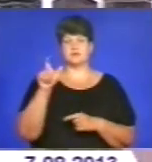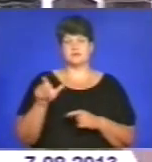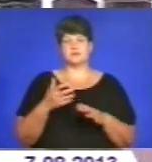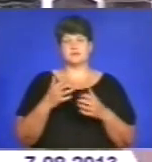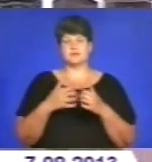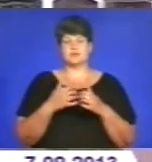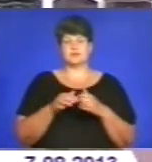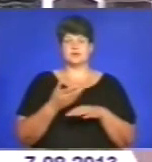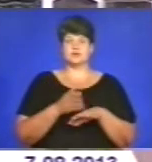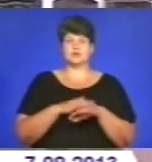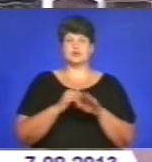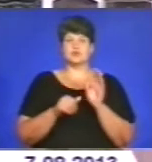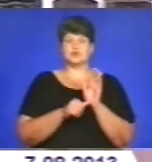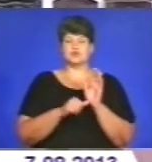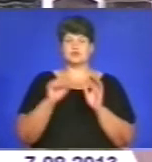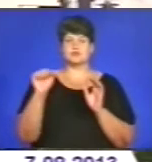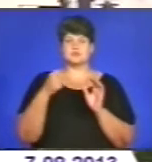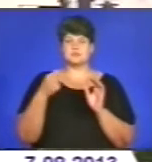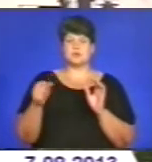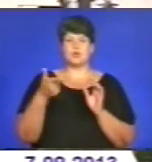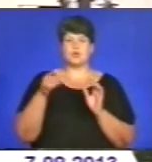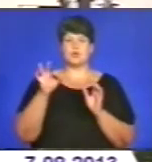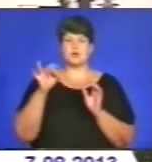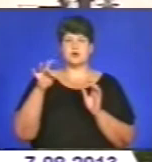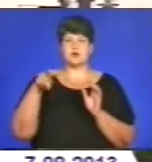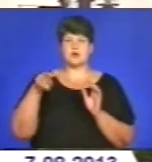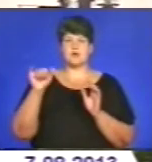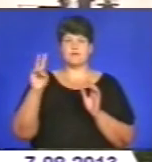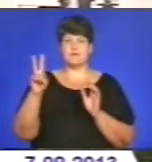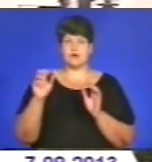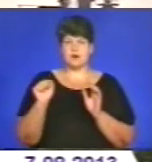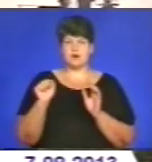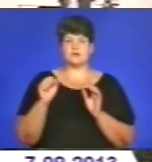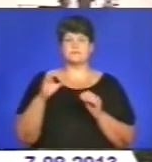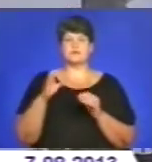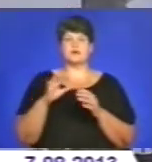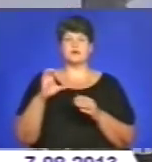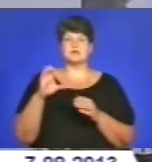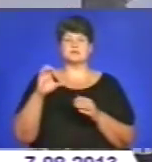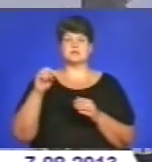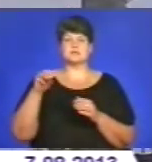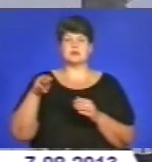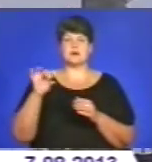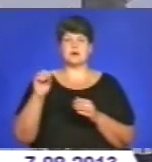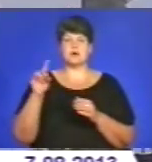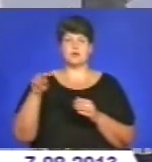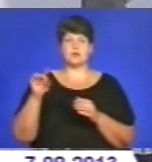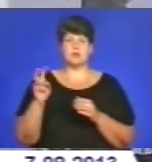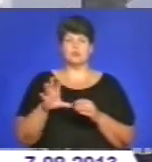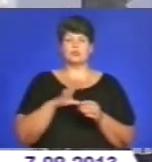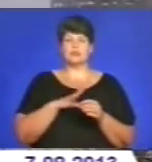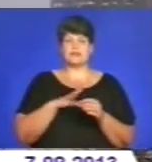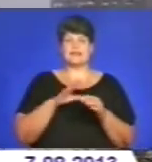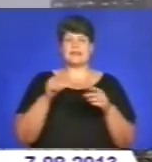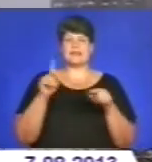Нагадаємо, 6 серпня у Горлівці на території заводу з виробництва аміаку концерну «Стерол» відбулася розгриметизація труби з рідким аміаком, з